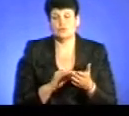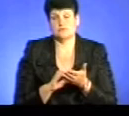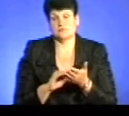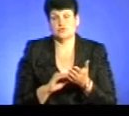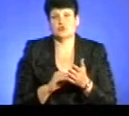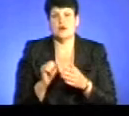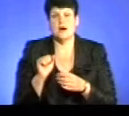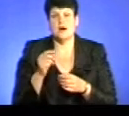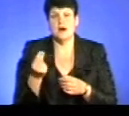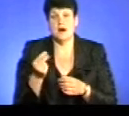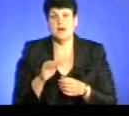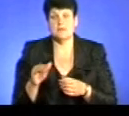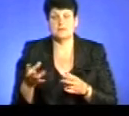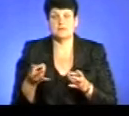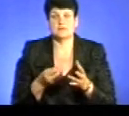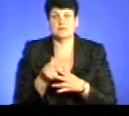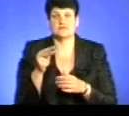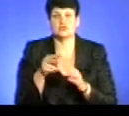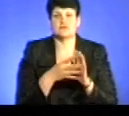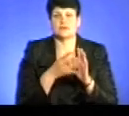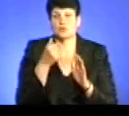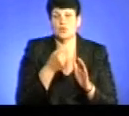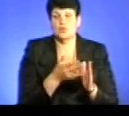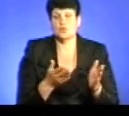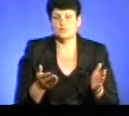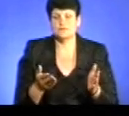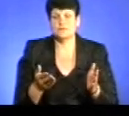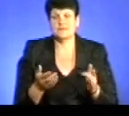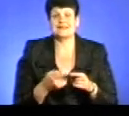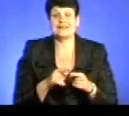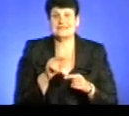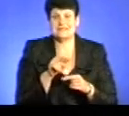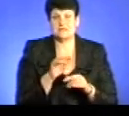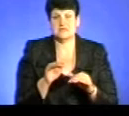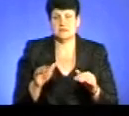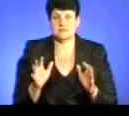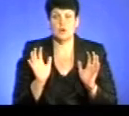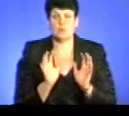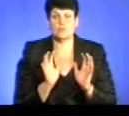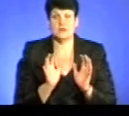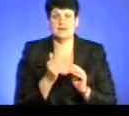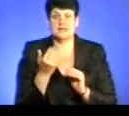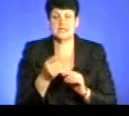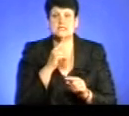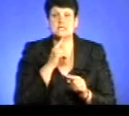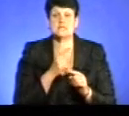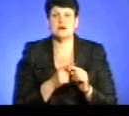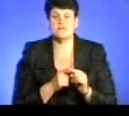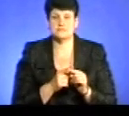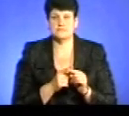потрібно сплачувати з 2009 року. Над цими дітьми опікуються її ж сестра,